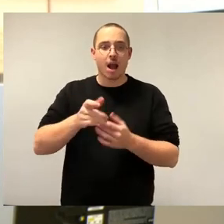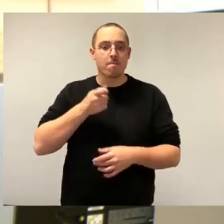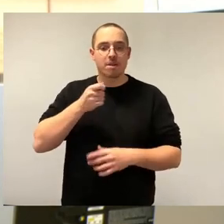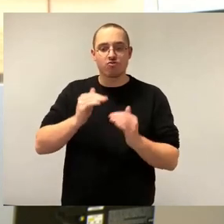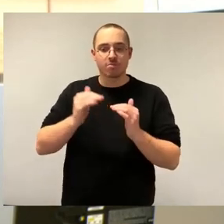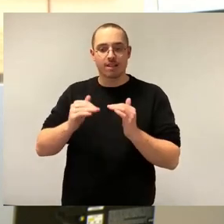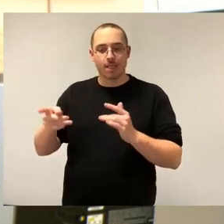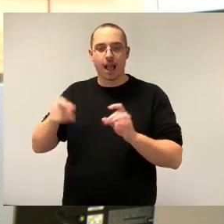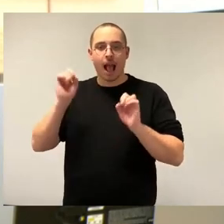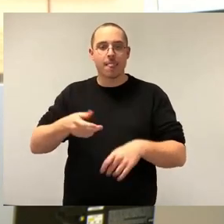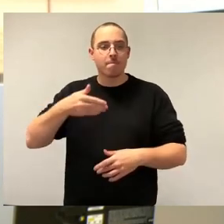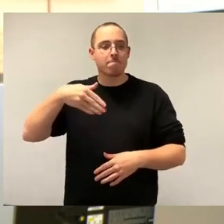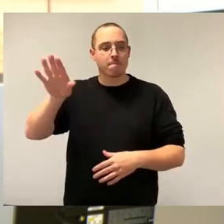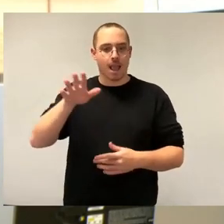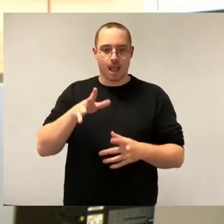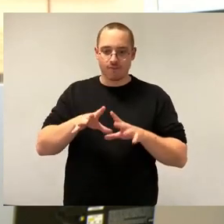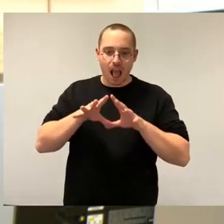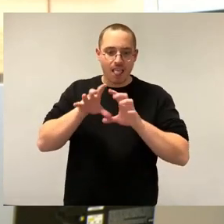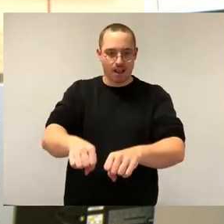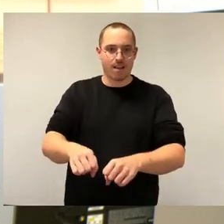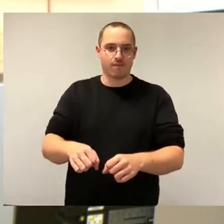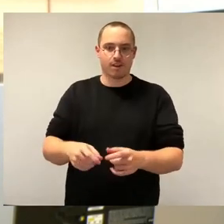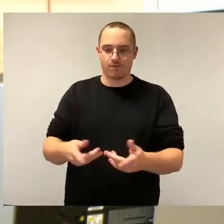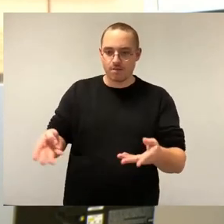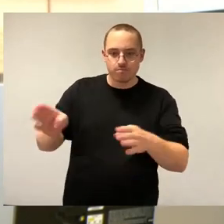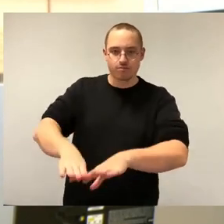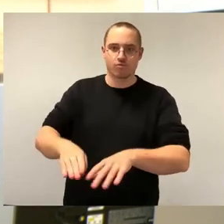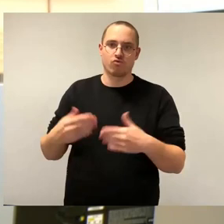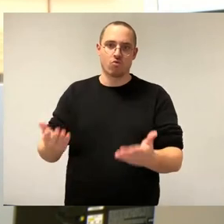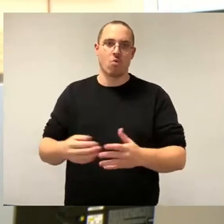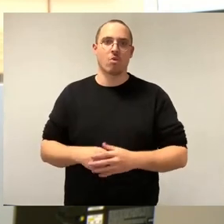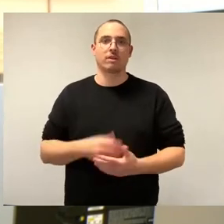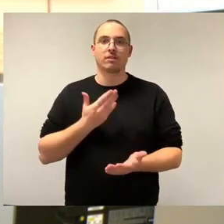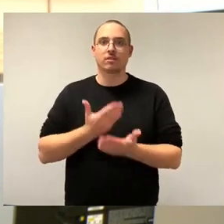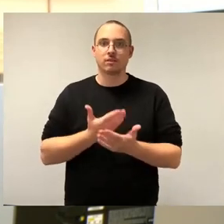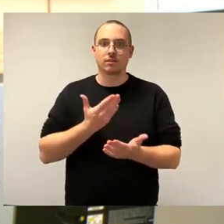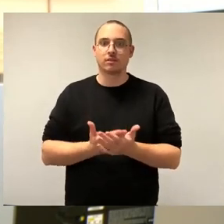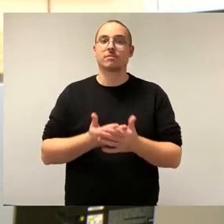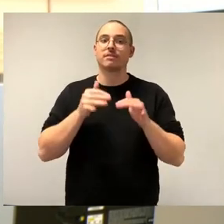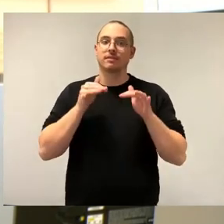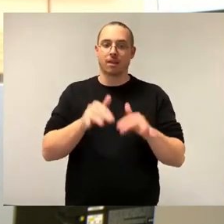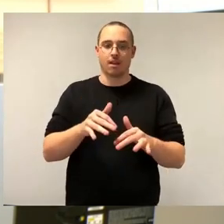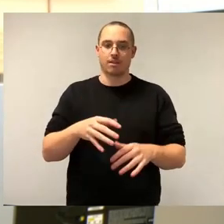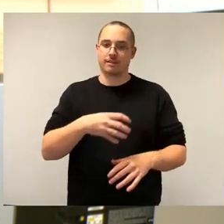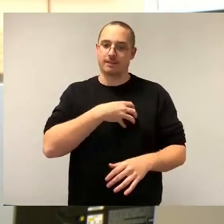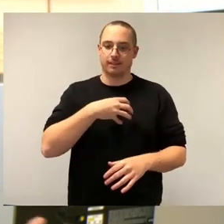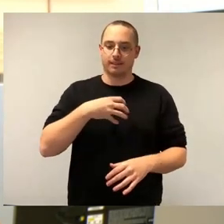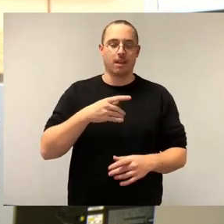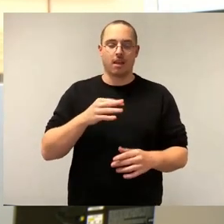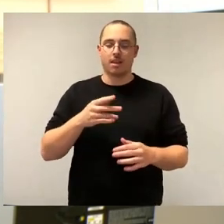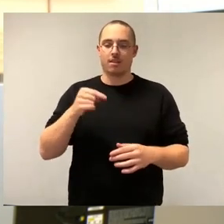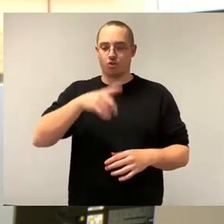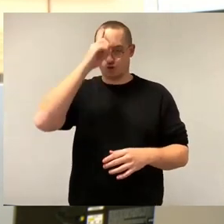Deswegen hat in Deutschland jede Großstadt einen qualifizierten Mietspiegel. Weil das ist der nach wissenschaftlichen Standards